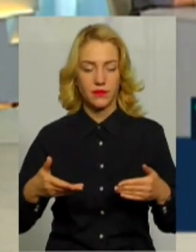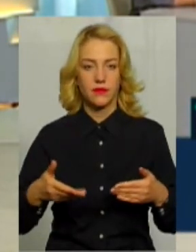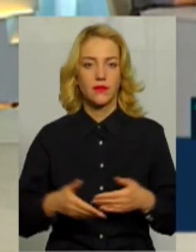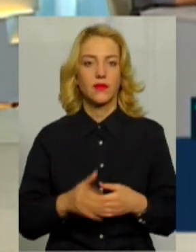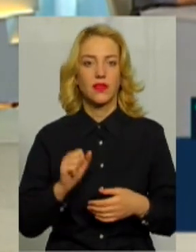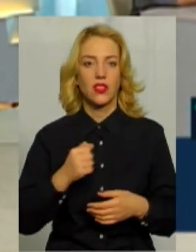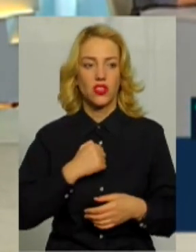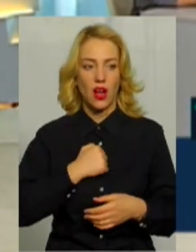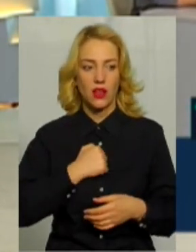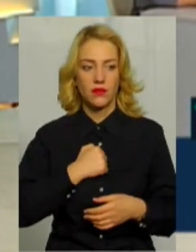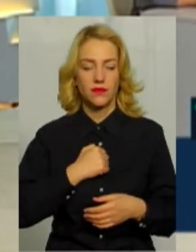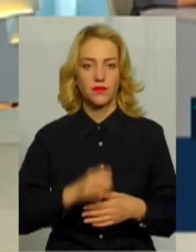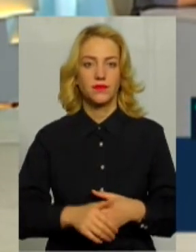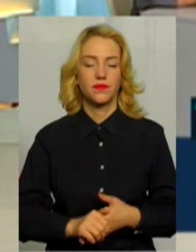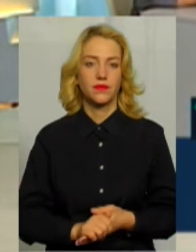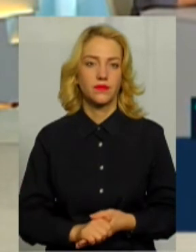на жаль,